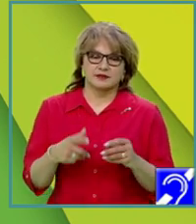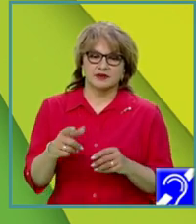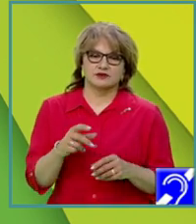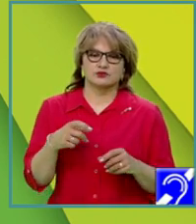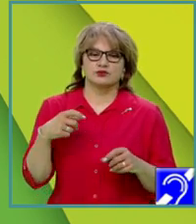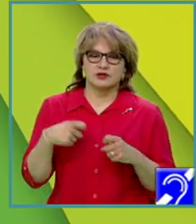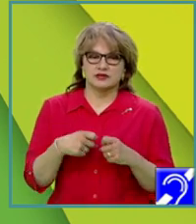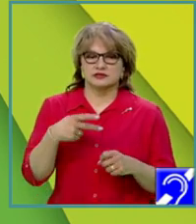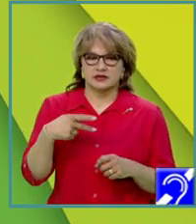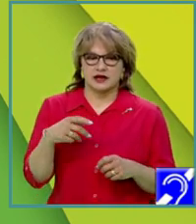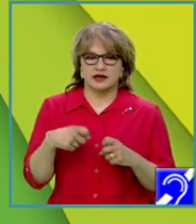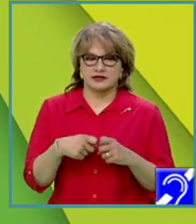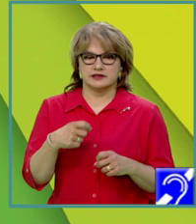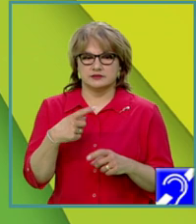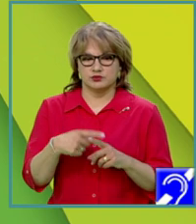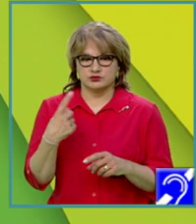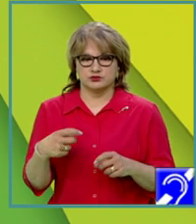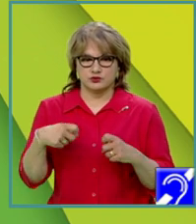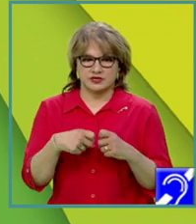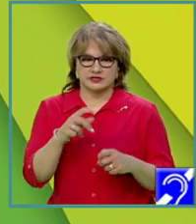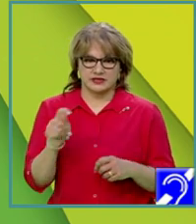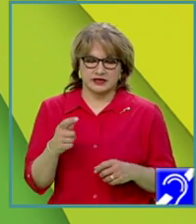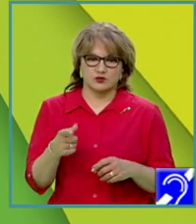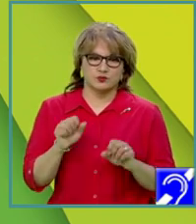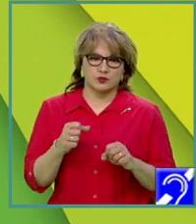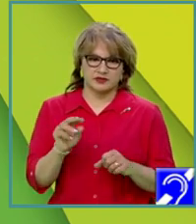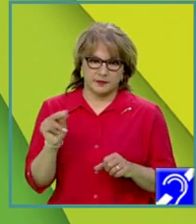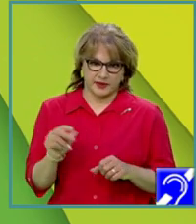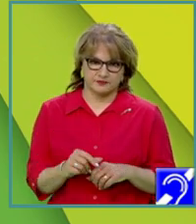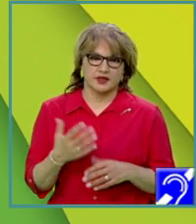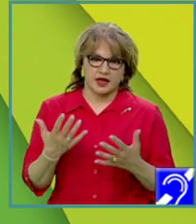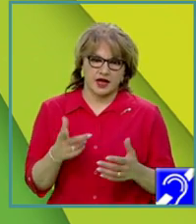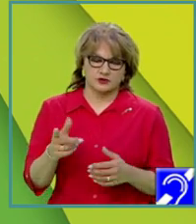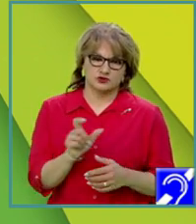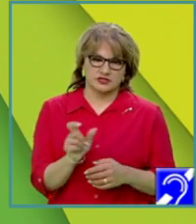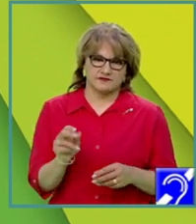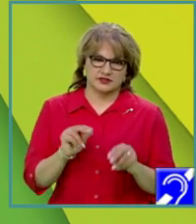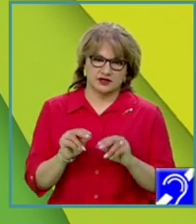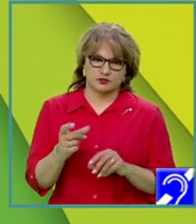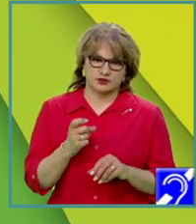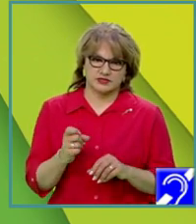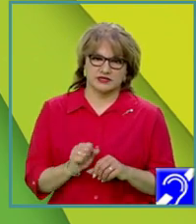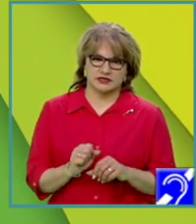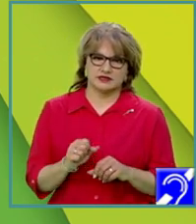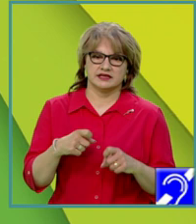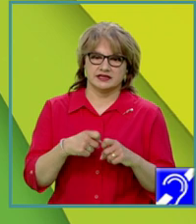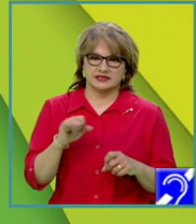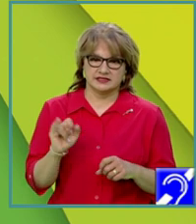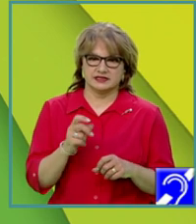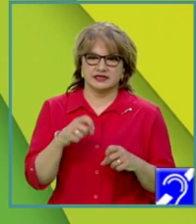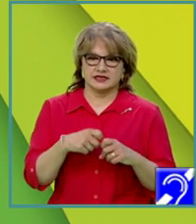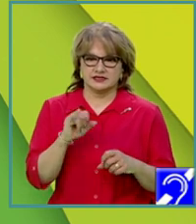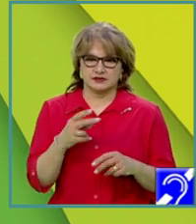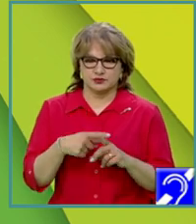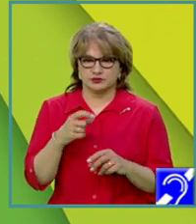xk plus 1, xd cu proprietatea p. Atunci, secvența compusă din termenii xi, xi plus 1,